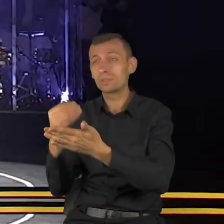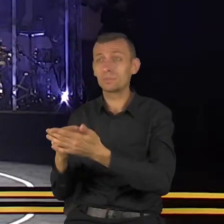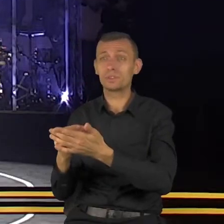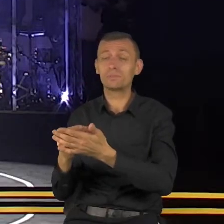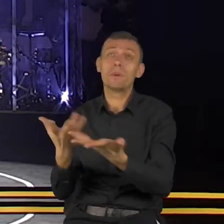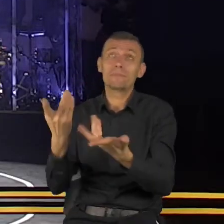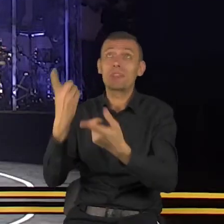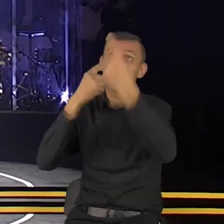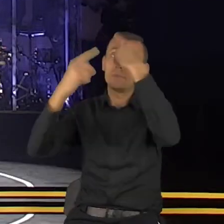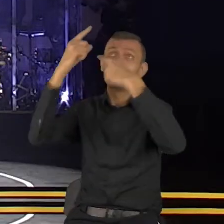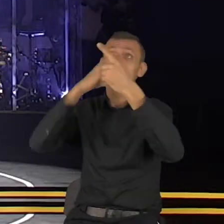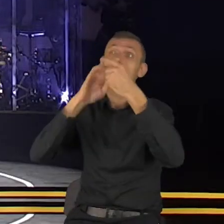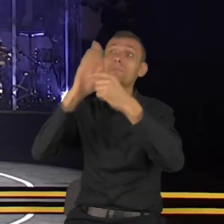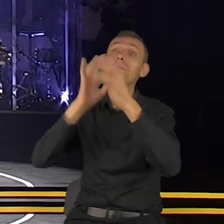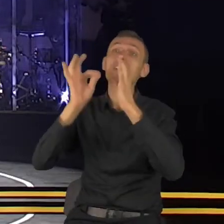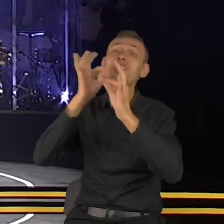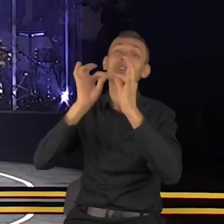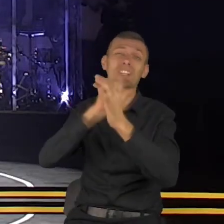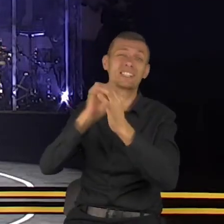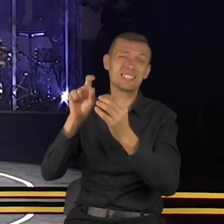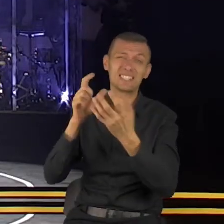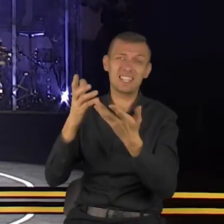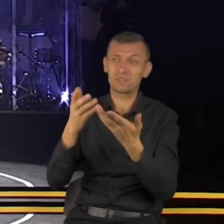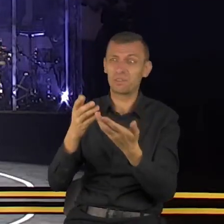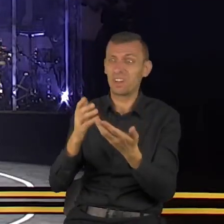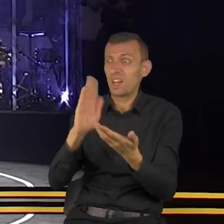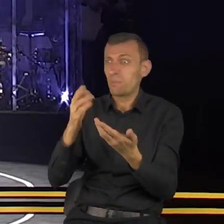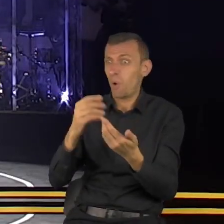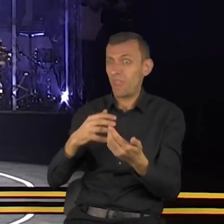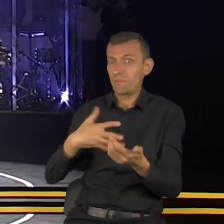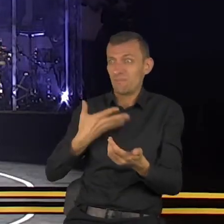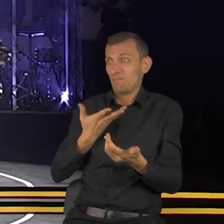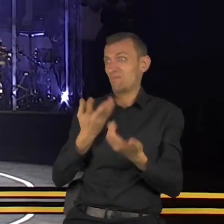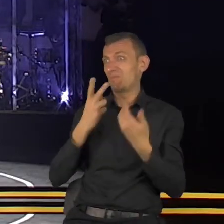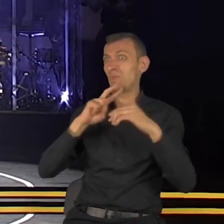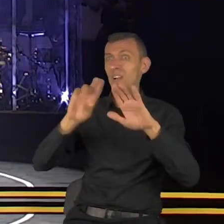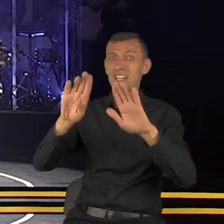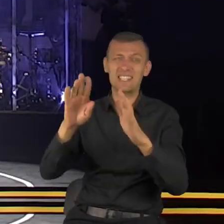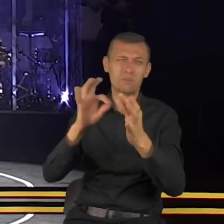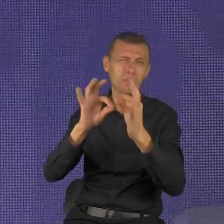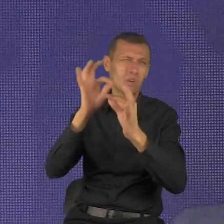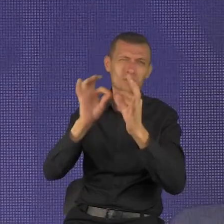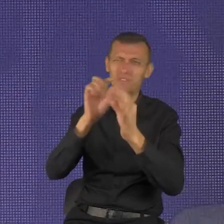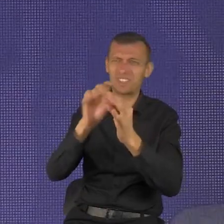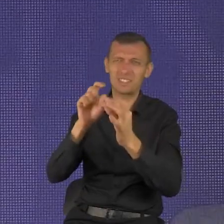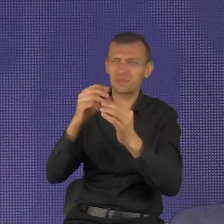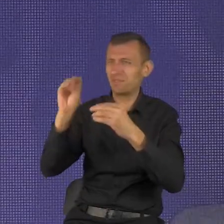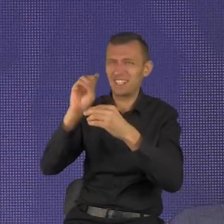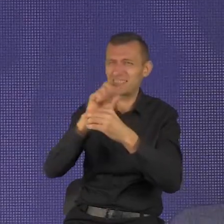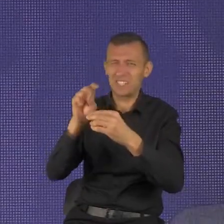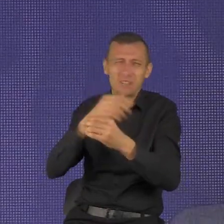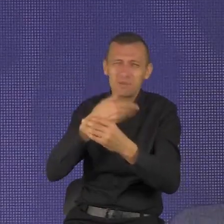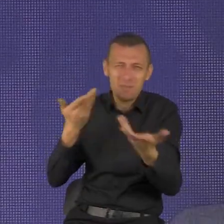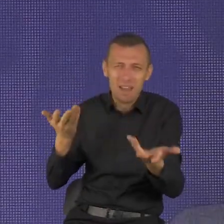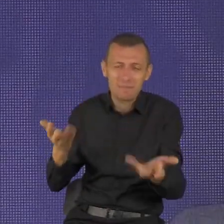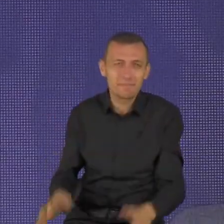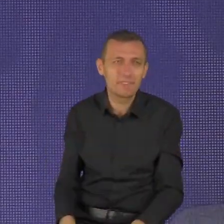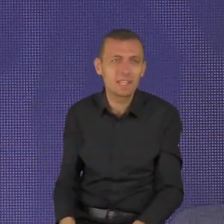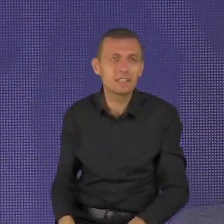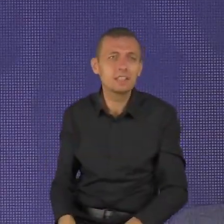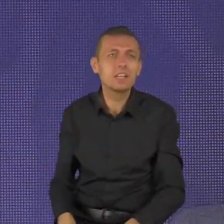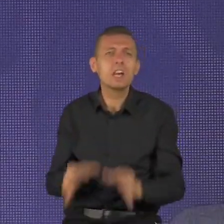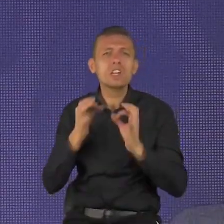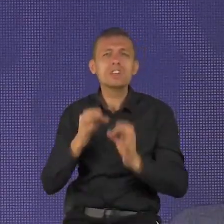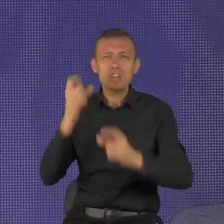Dlatego dzisiaj będziemy mówili, poruszali ten ważny temat, jak przystopować, gdy mamy już